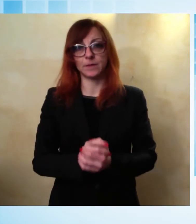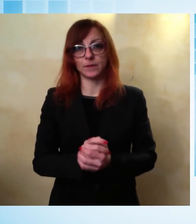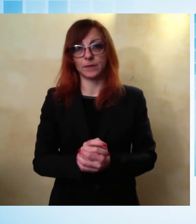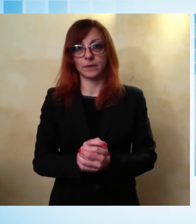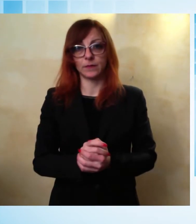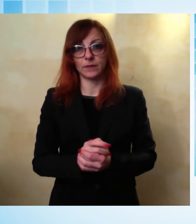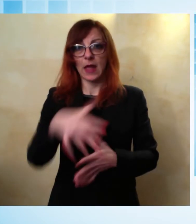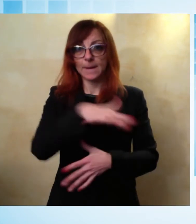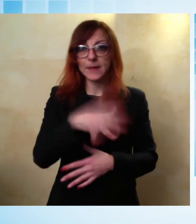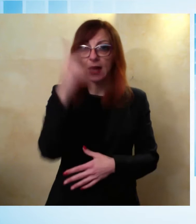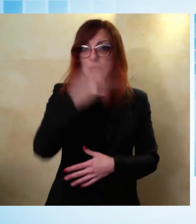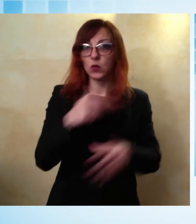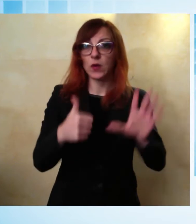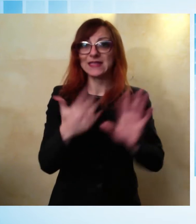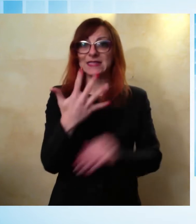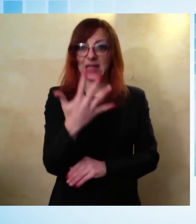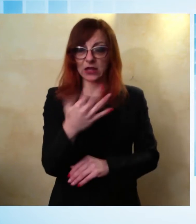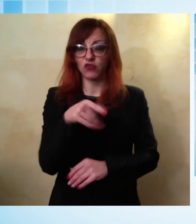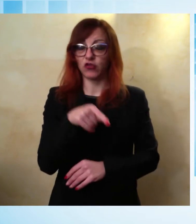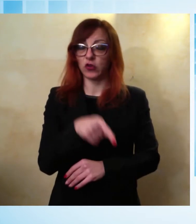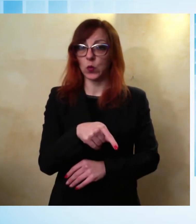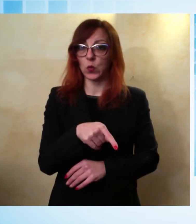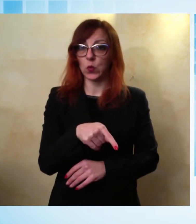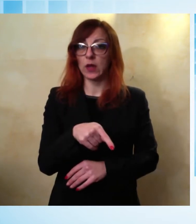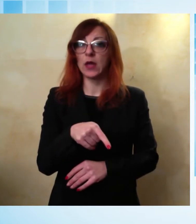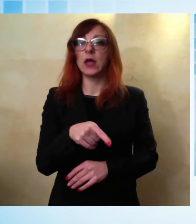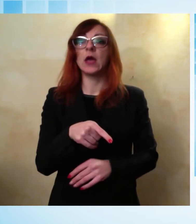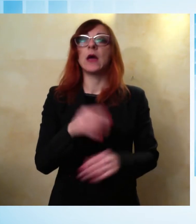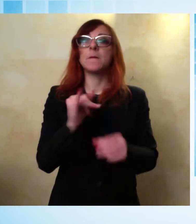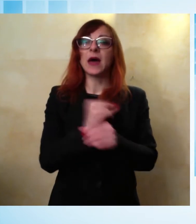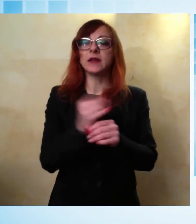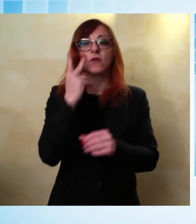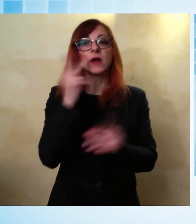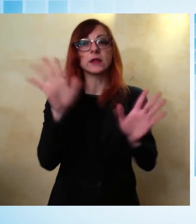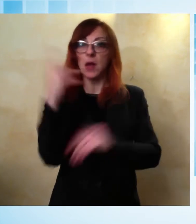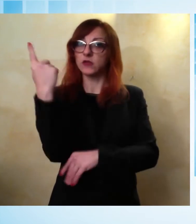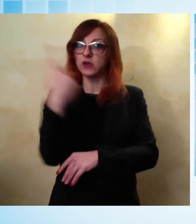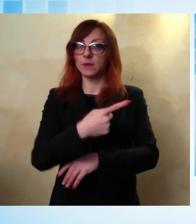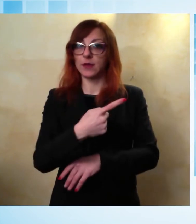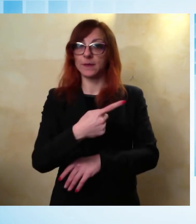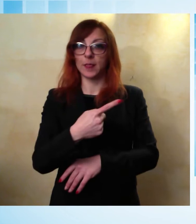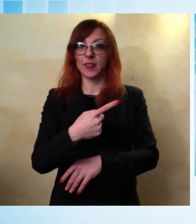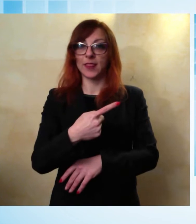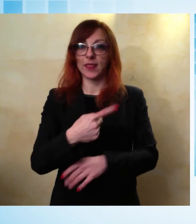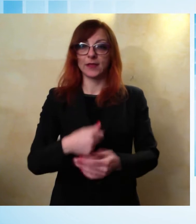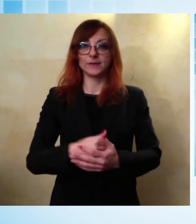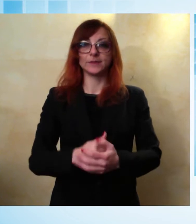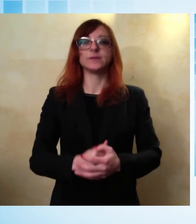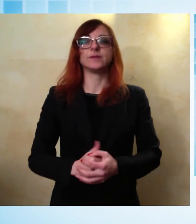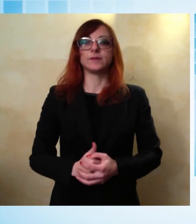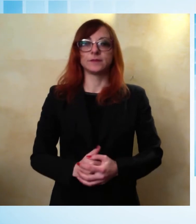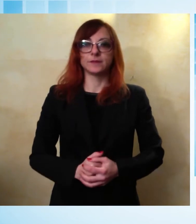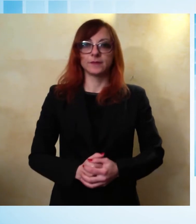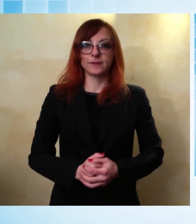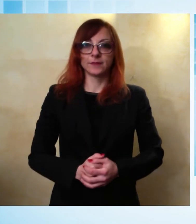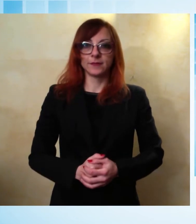all'area della Piana di Lucca, 6 casi ad Alto Pascio, 20 a Capannori, 27 a Lucca, 4 a Monte Carlo, 3 a